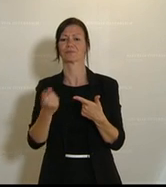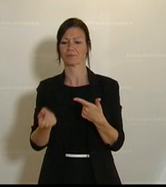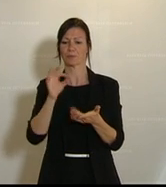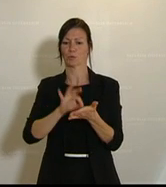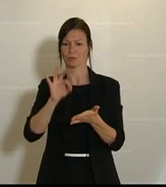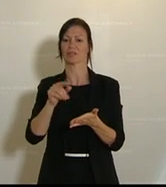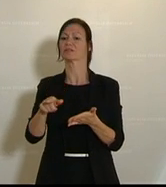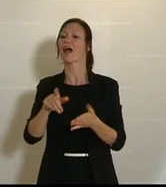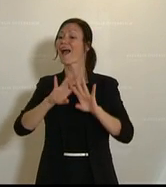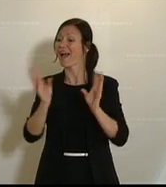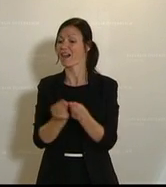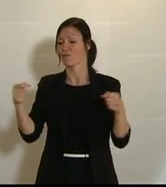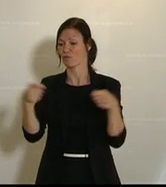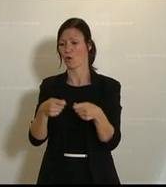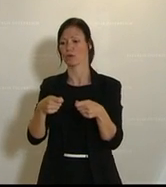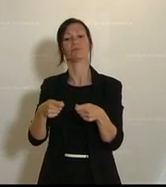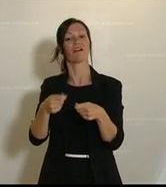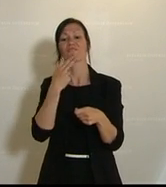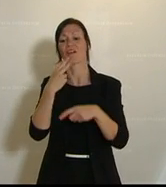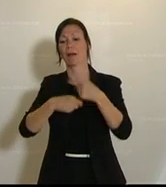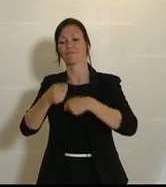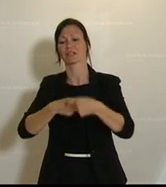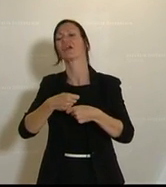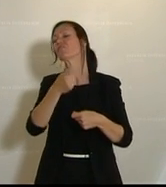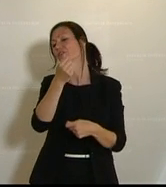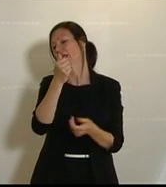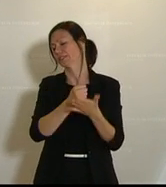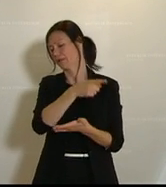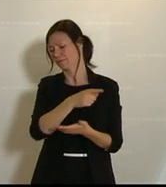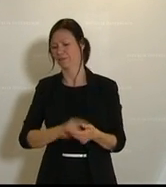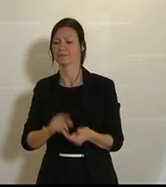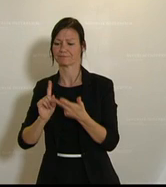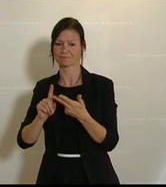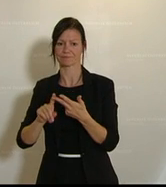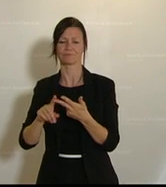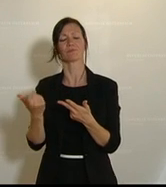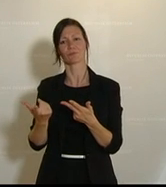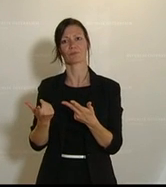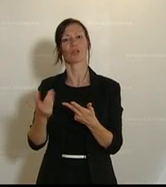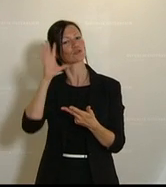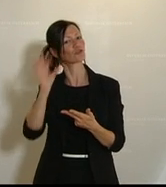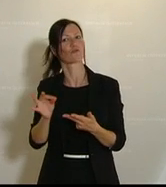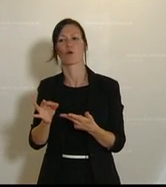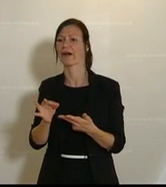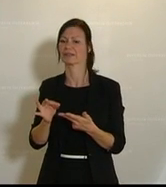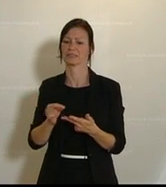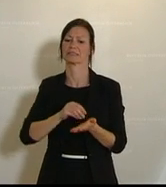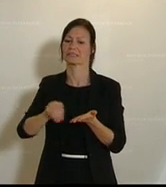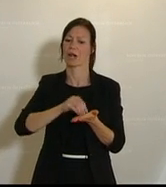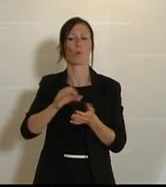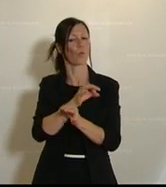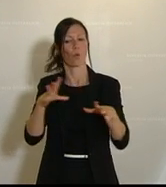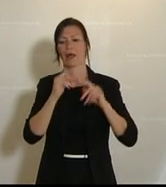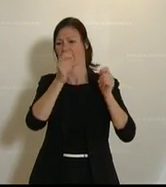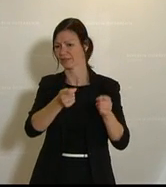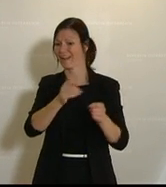Abwicklung sämtlicher Fonds über das Finanzamt. Punkt 3. Sofortige antragslose Erkontozahlung durch die Finanzämter